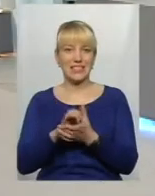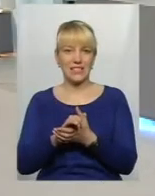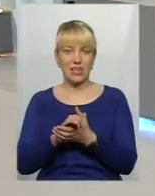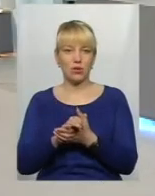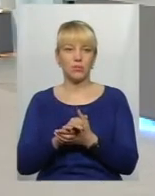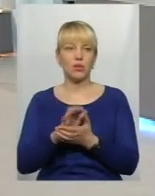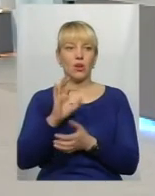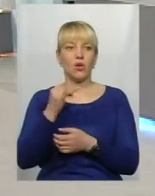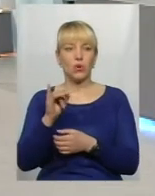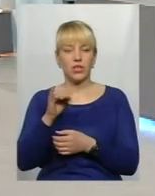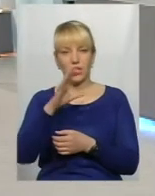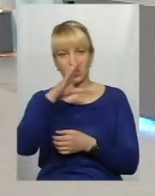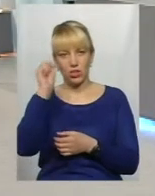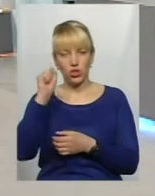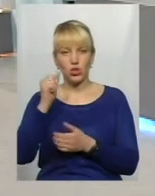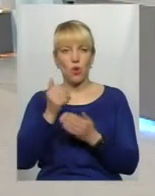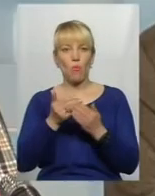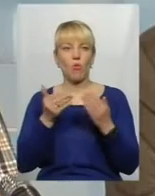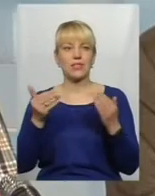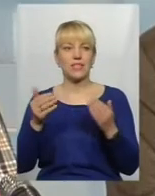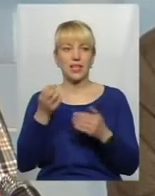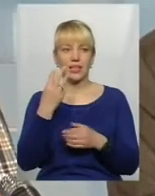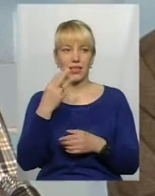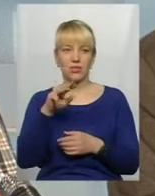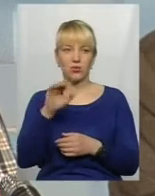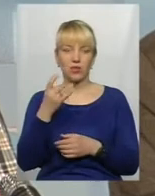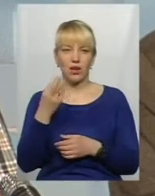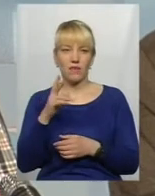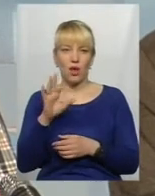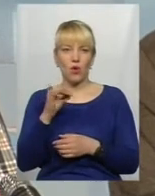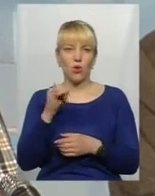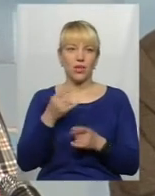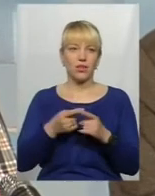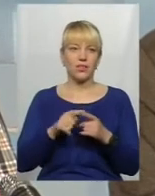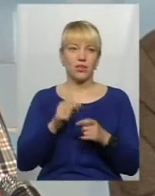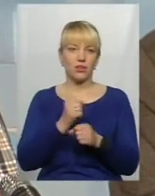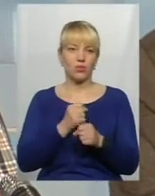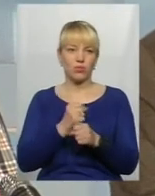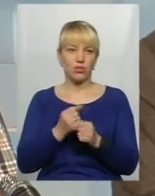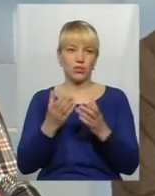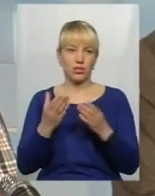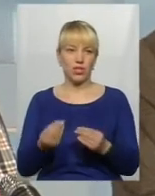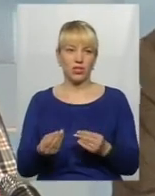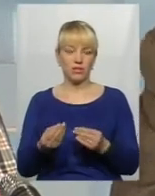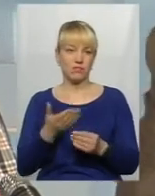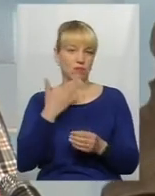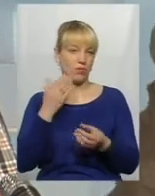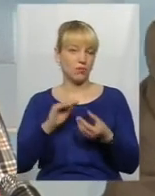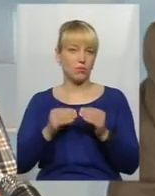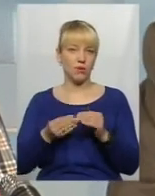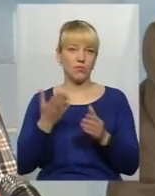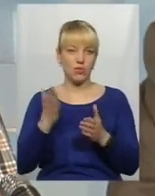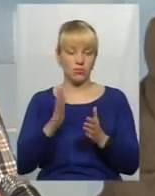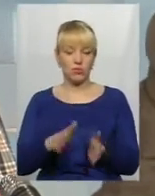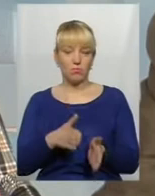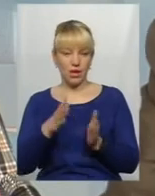запитують, ой, ніч музеїв, яка буде в Меджибожі, 13 травня, ой, та це ж робочий день. Ніяких проблем. Якщо навіть буде